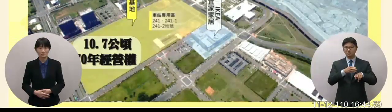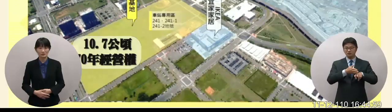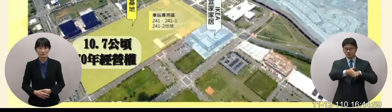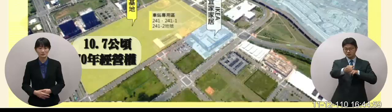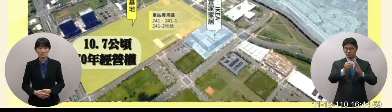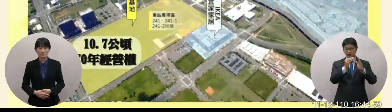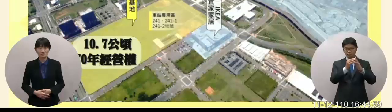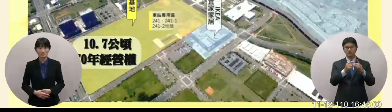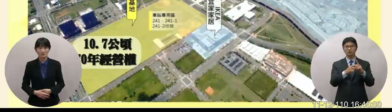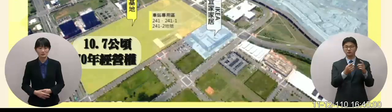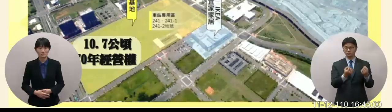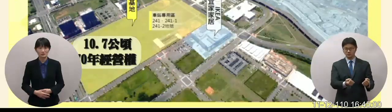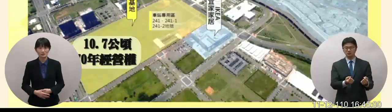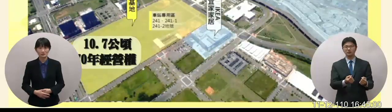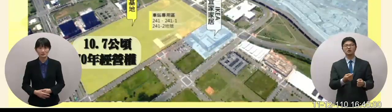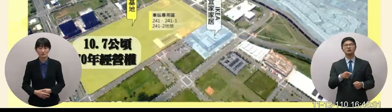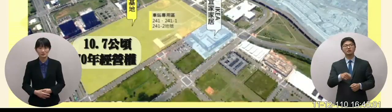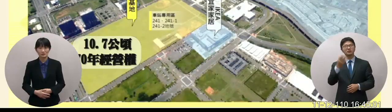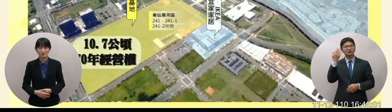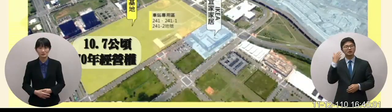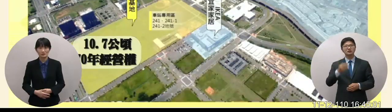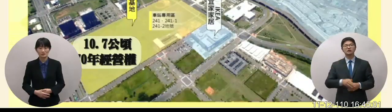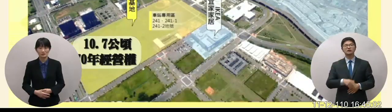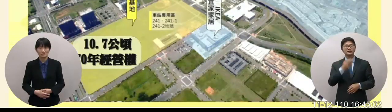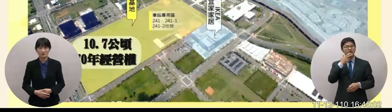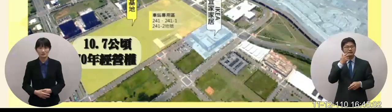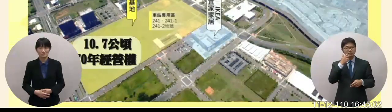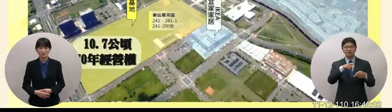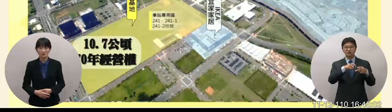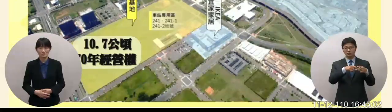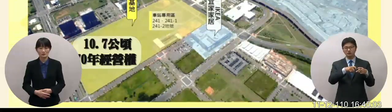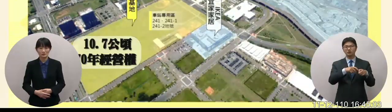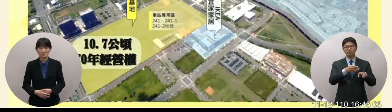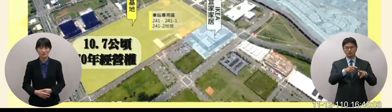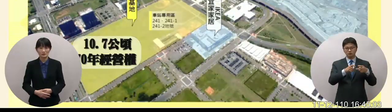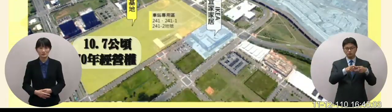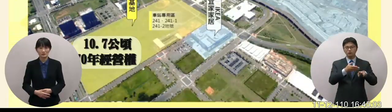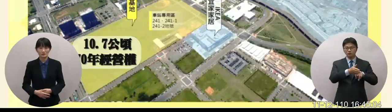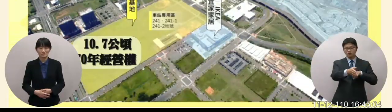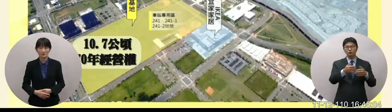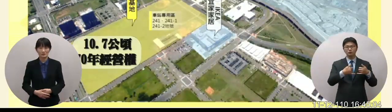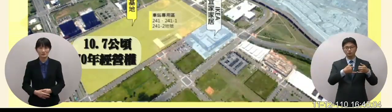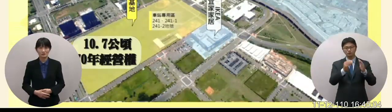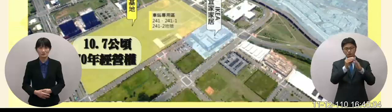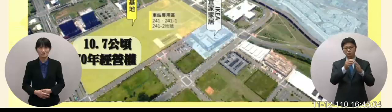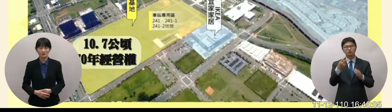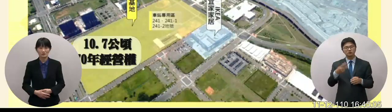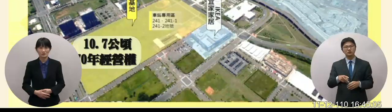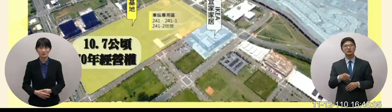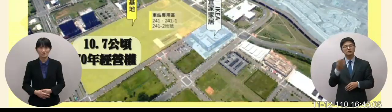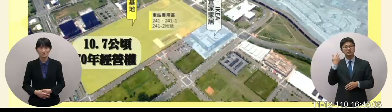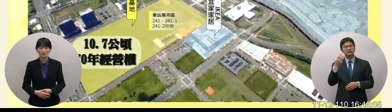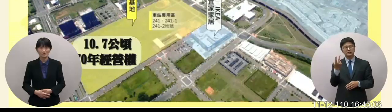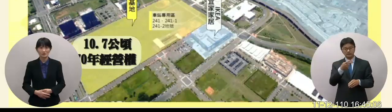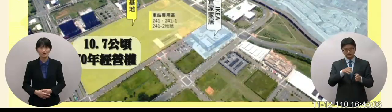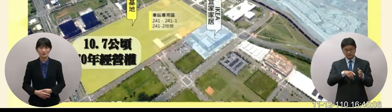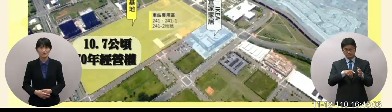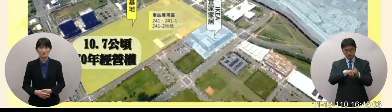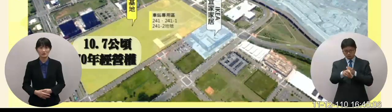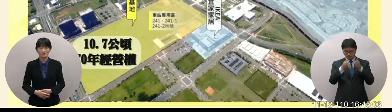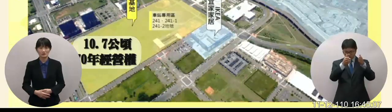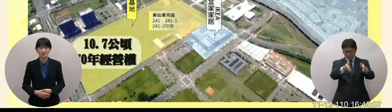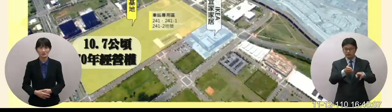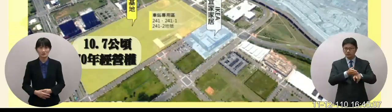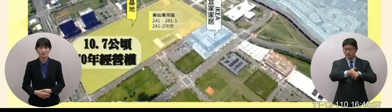道局是這樣的你們從鐵工局你們兩個去合併的本來都是工程單位都是專業的軌道工程單位